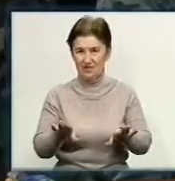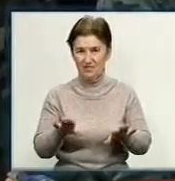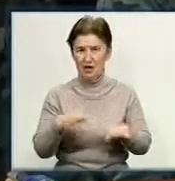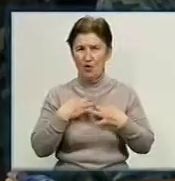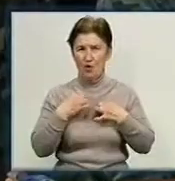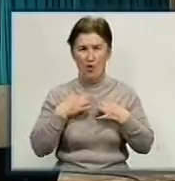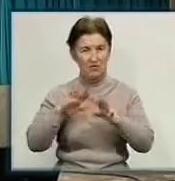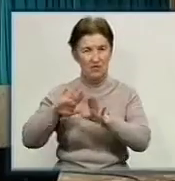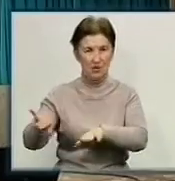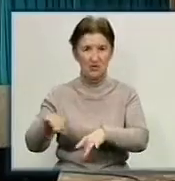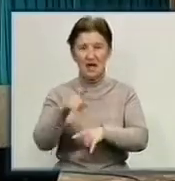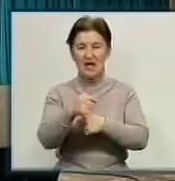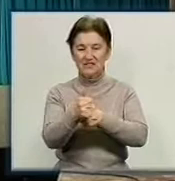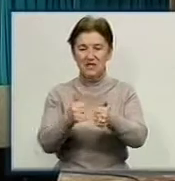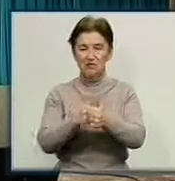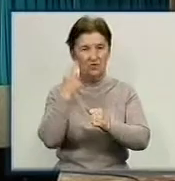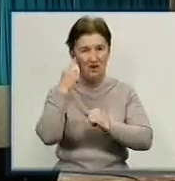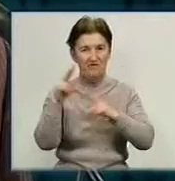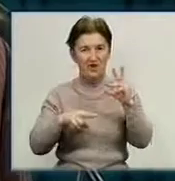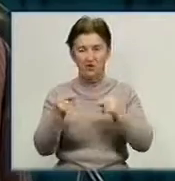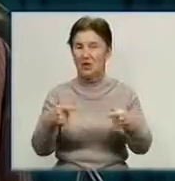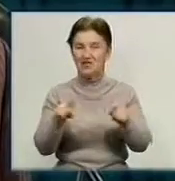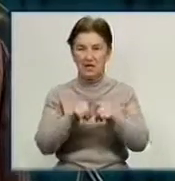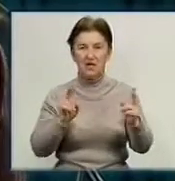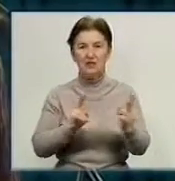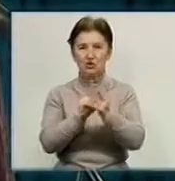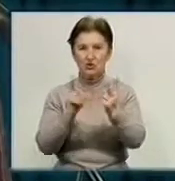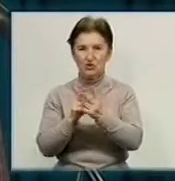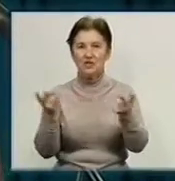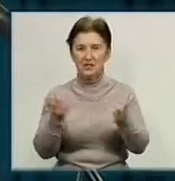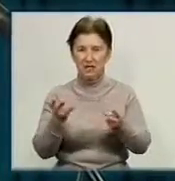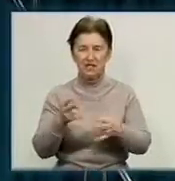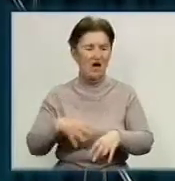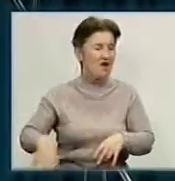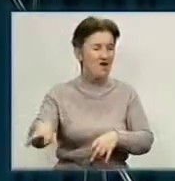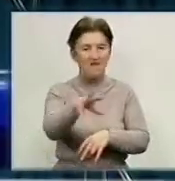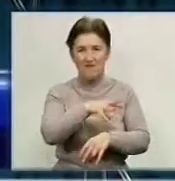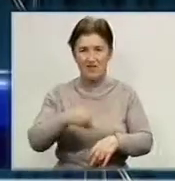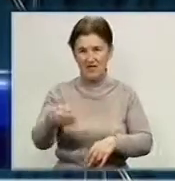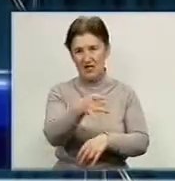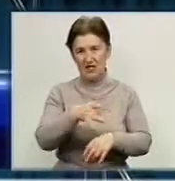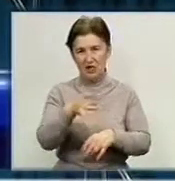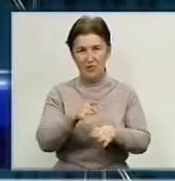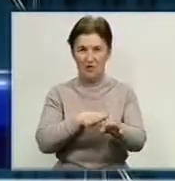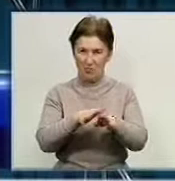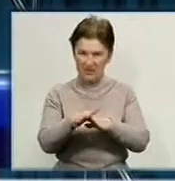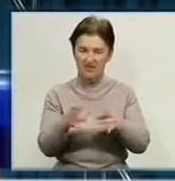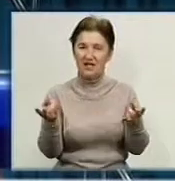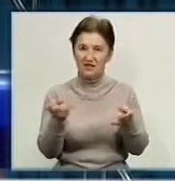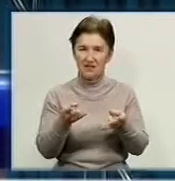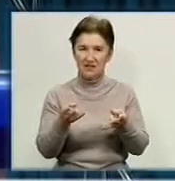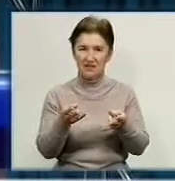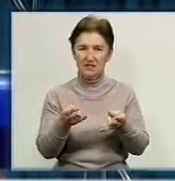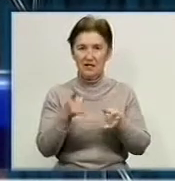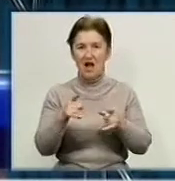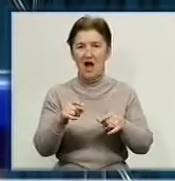очільника області Сергій Коваленко вважає, такі зустрічі варто провести у всіх районах. Пріоритетним завданням обласної державної